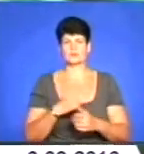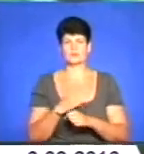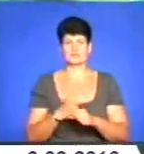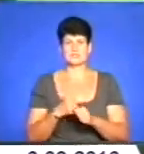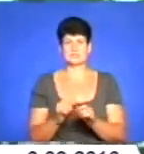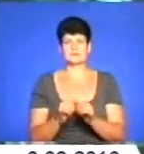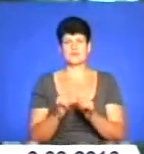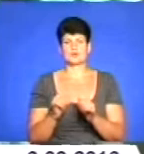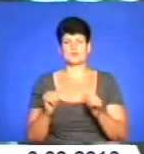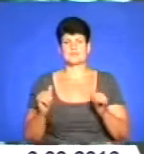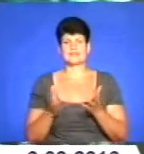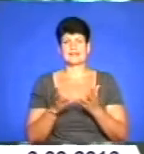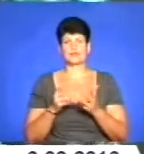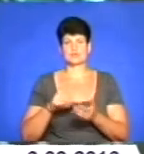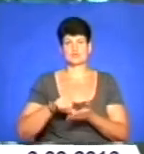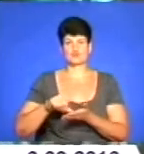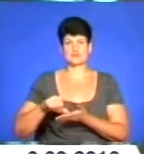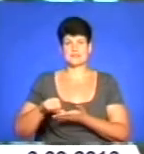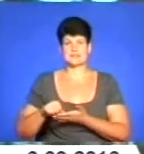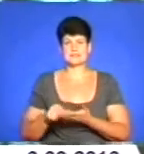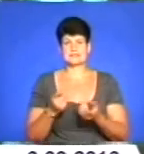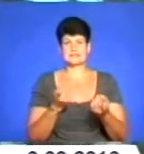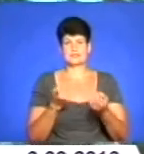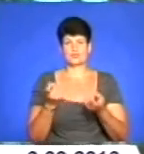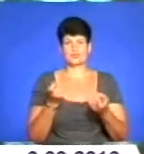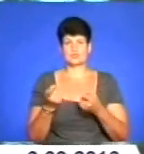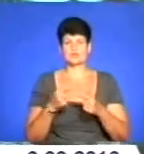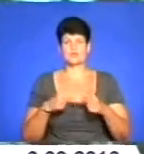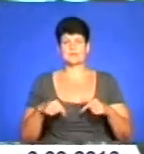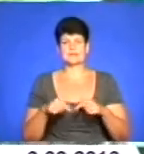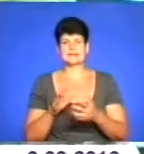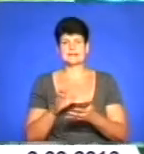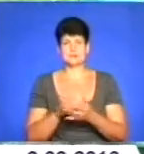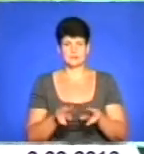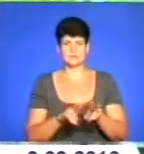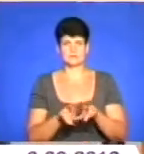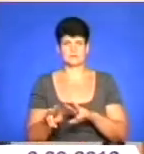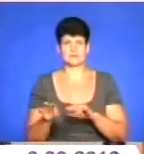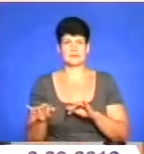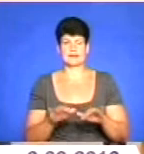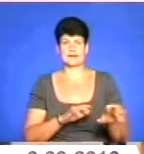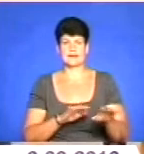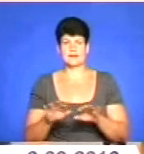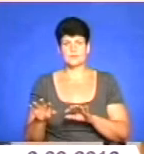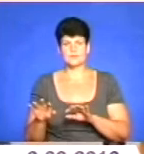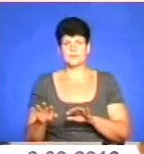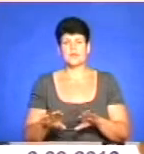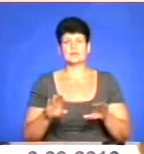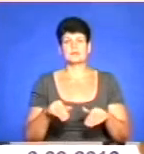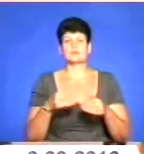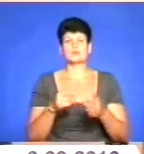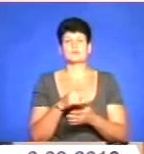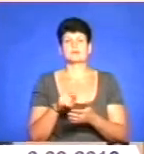над розширенням кількості учасників, залучаючи організації, які займаються схожою діяльністю. Дають таке запитання,